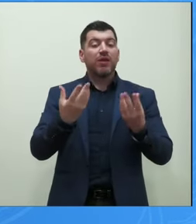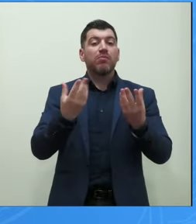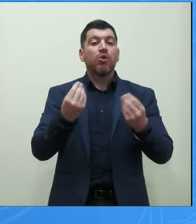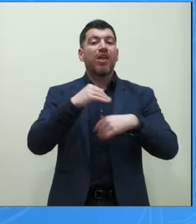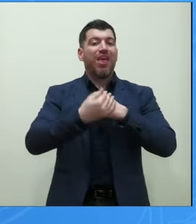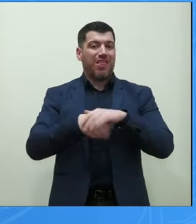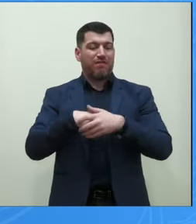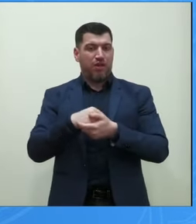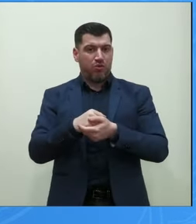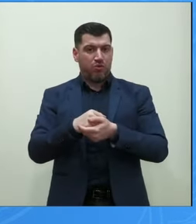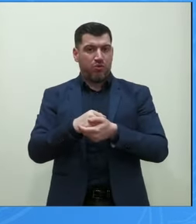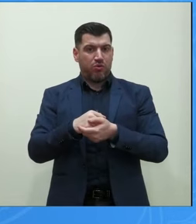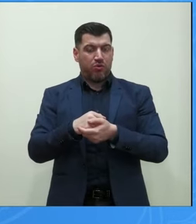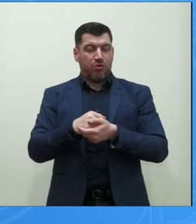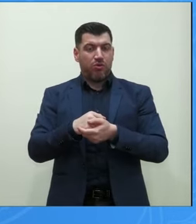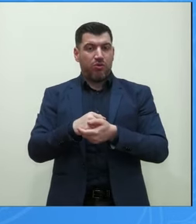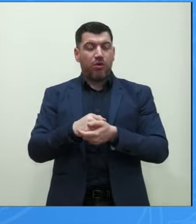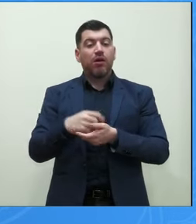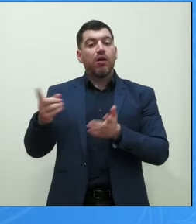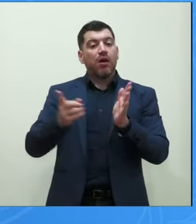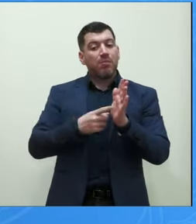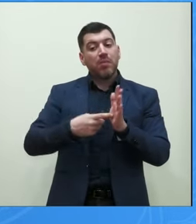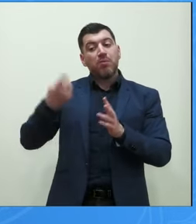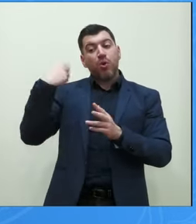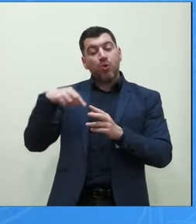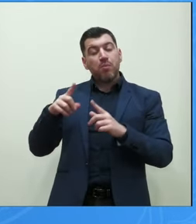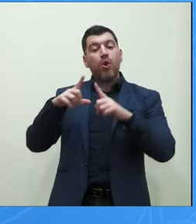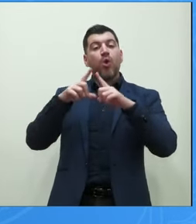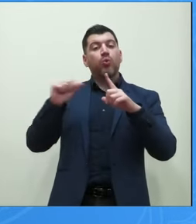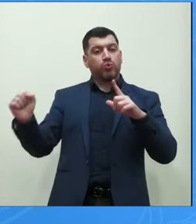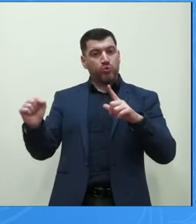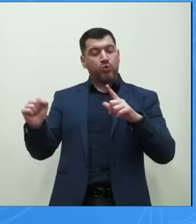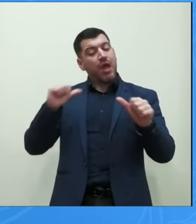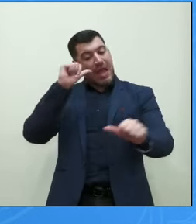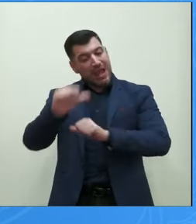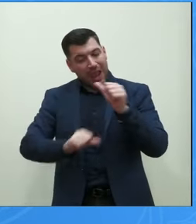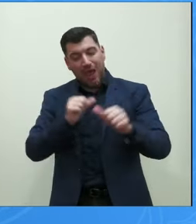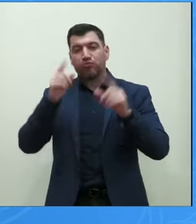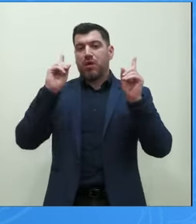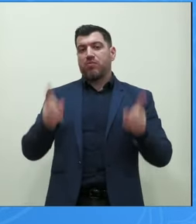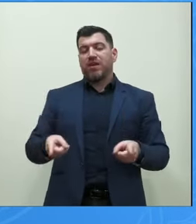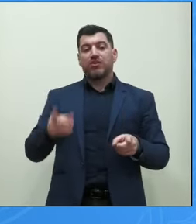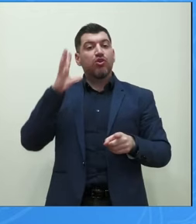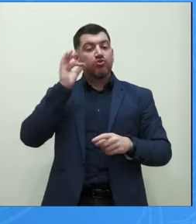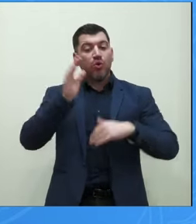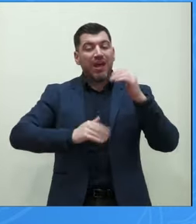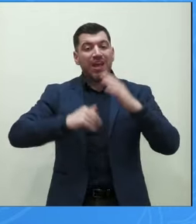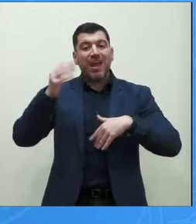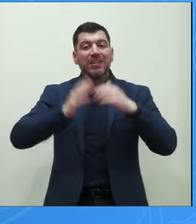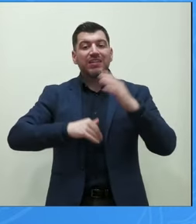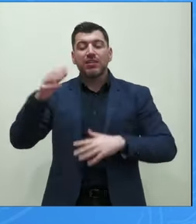να αλλάξουν οι αποφάσεις που πήρε το προηγόμενο Δημοτικό Συμβούλιο για να χτιστεί χώρος